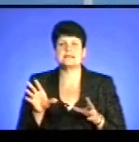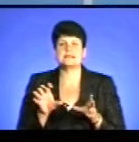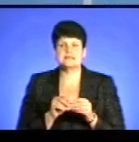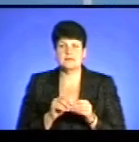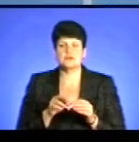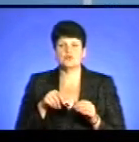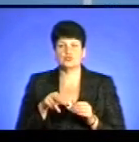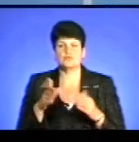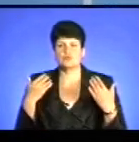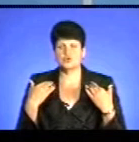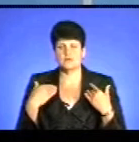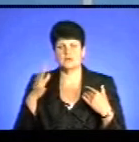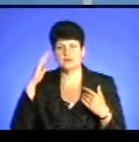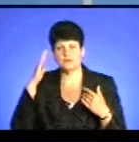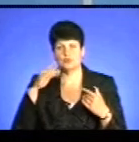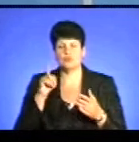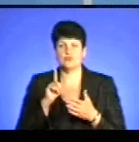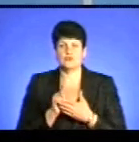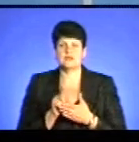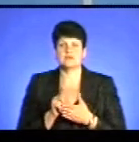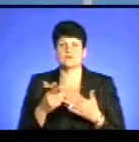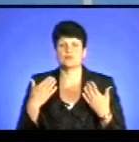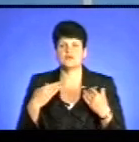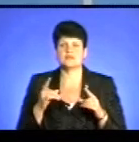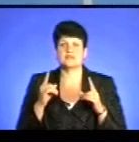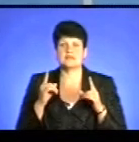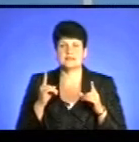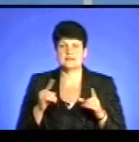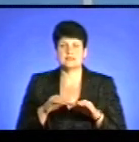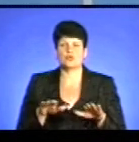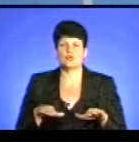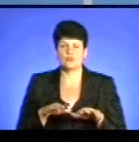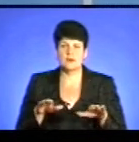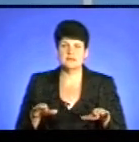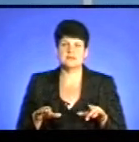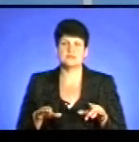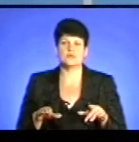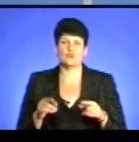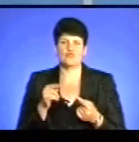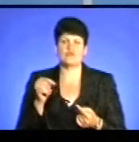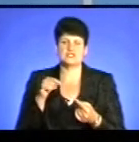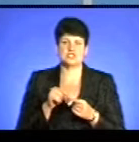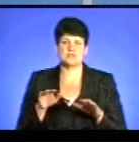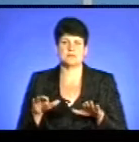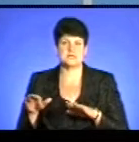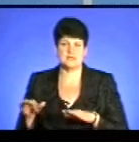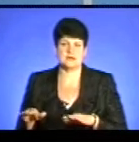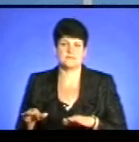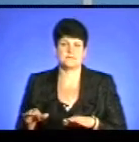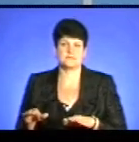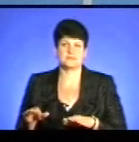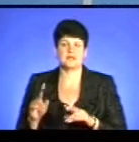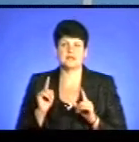відпочивати на водні об'єкти, то повинні вони відпочивати тільки і купатися, заходити в воду тільки в визначених місцях. В визначених місцях